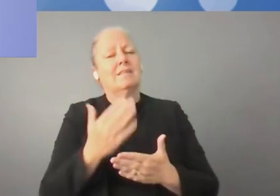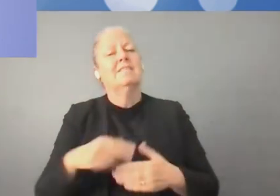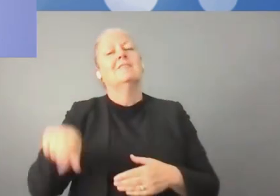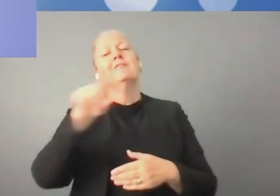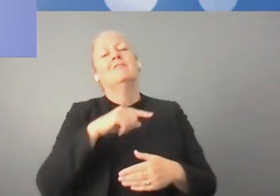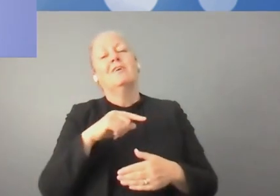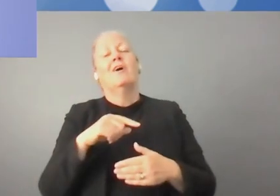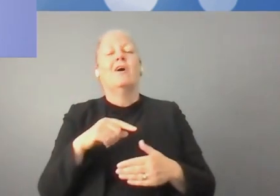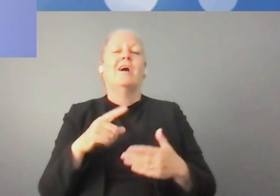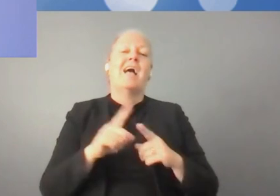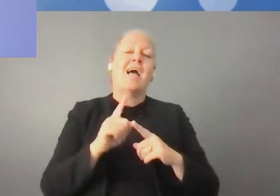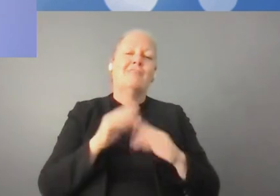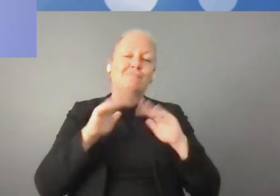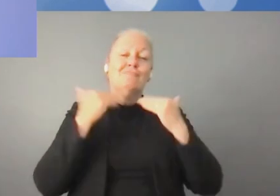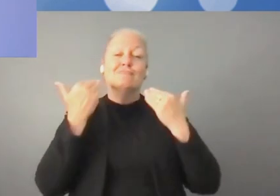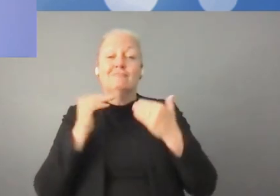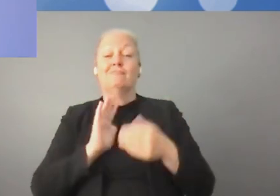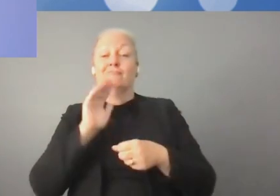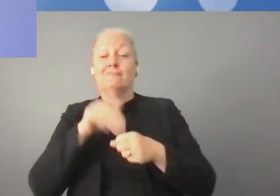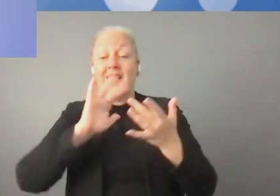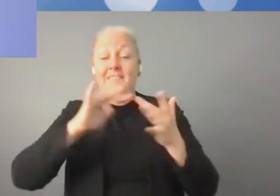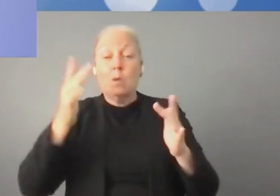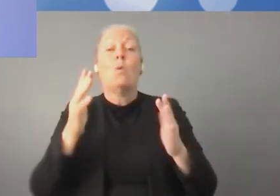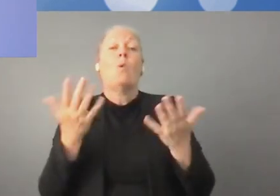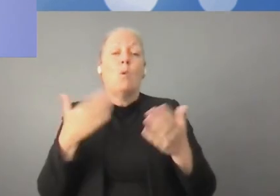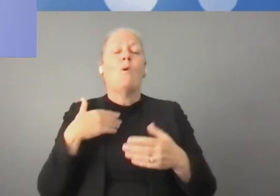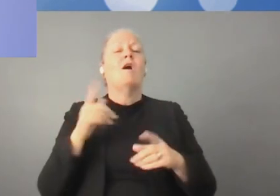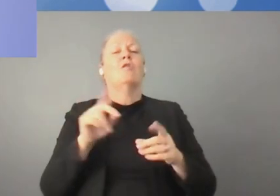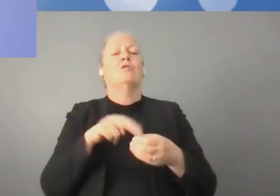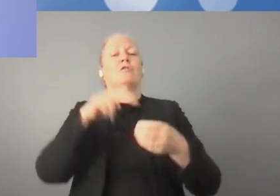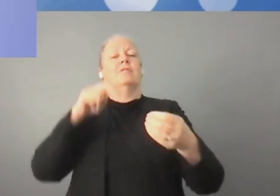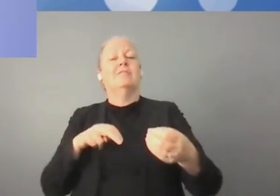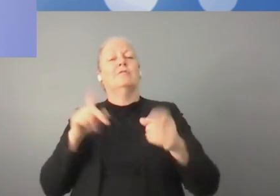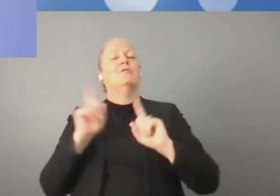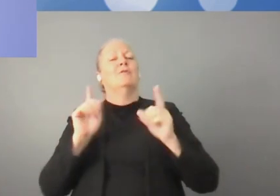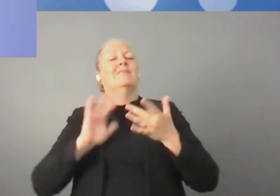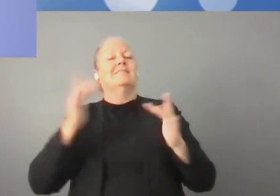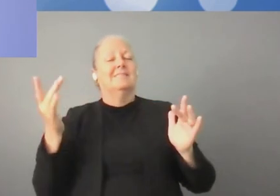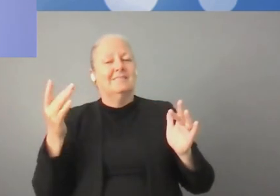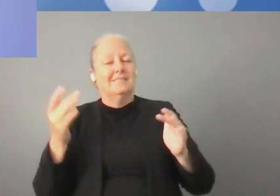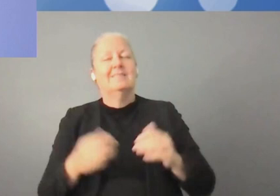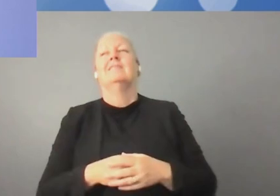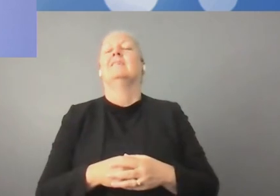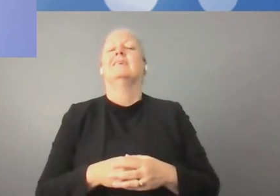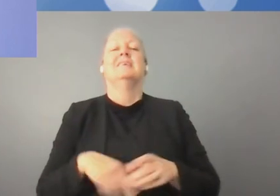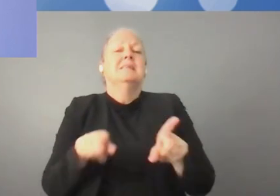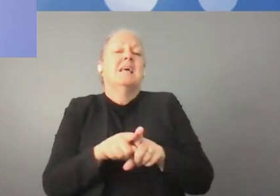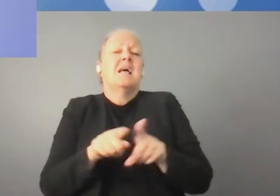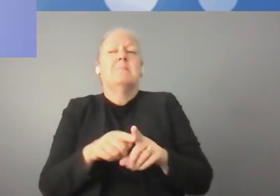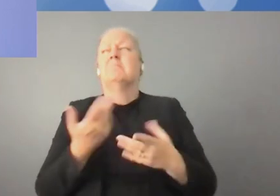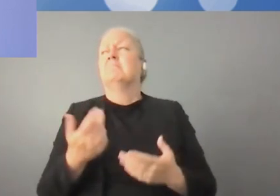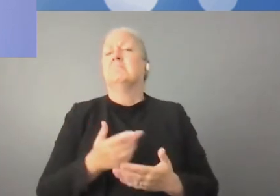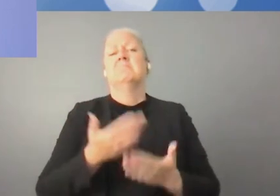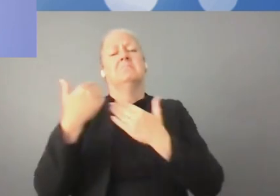options à tous quand il s'agit d'utiliser les biens publics numériques. Évidemment, il faut